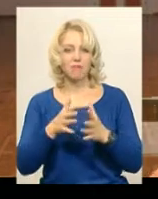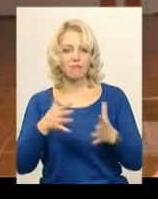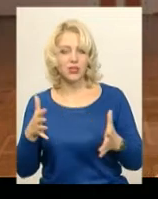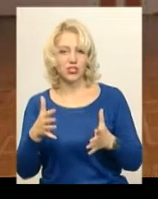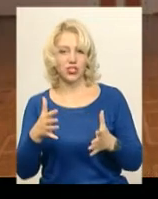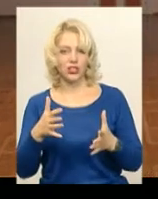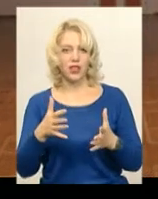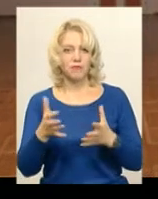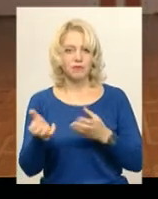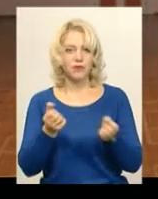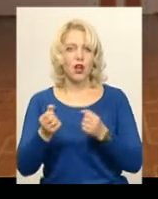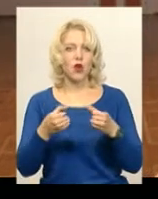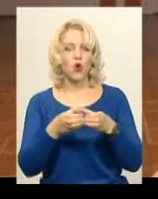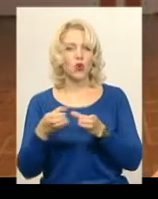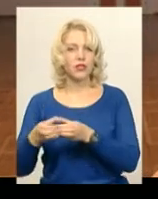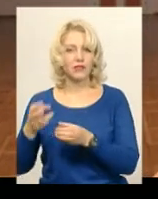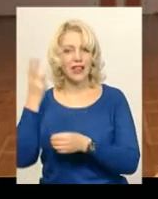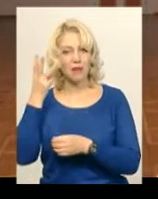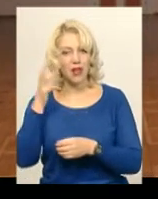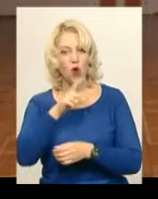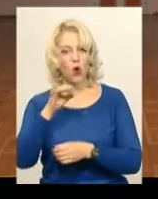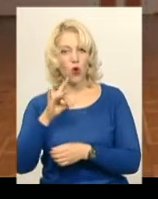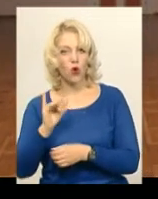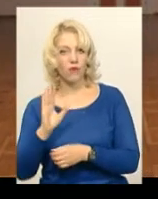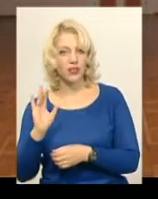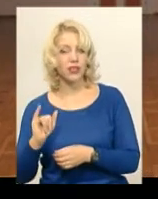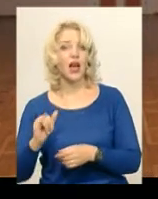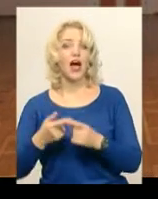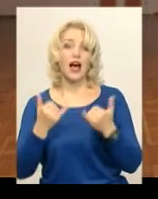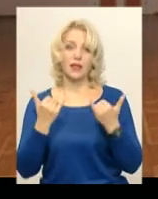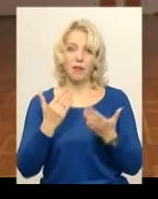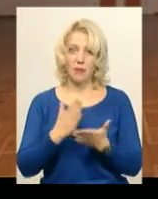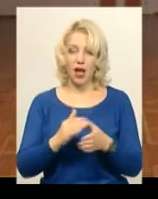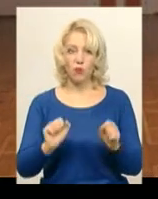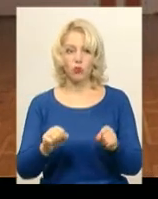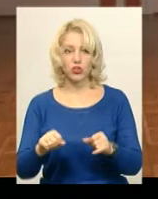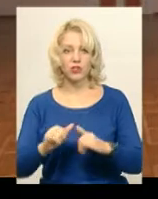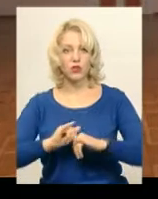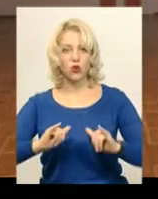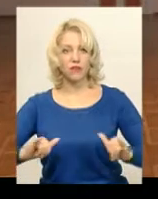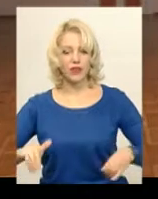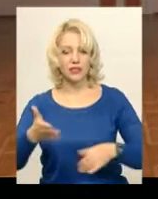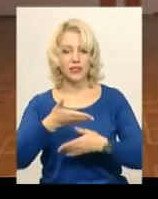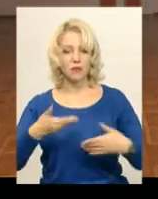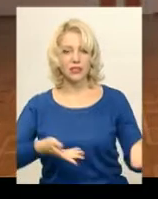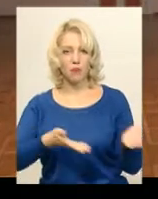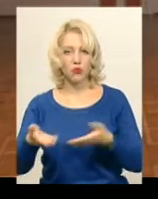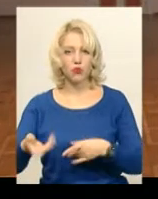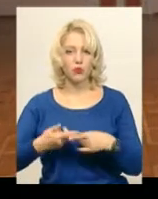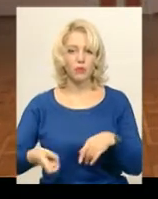колективів, то хорових, то тепер ми маємо можливість розвиватись. Ми запрошуємо